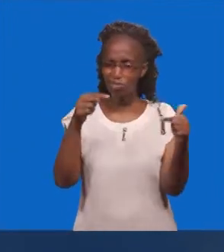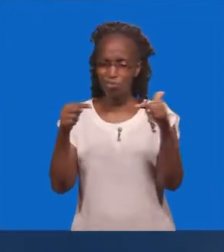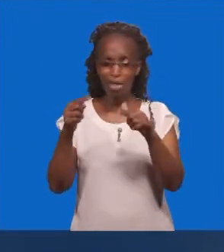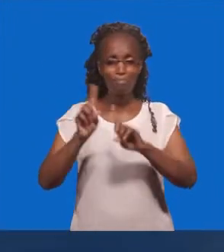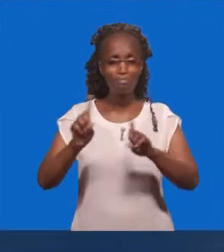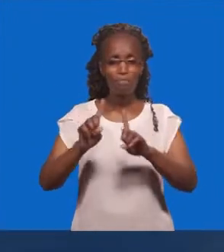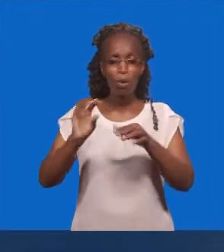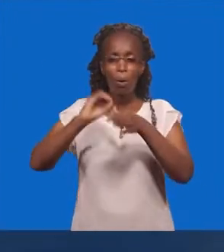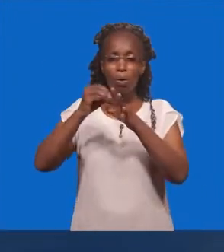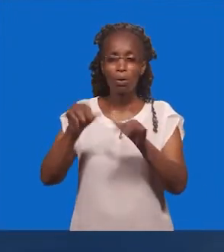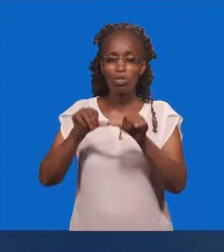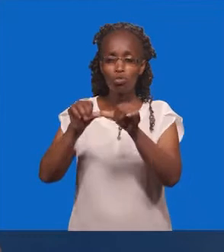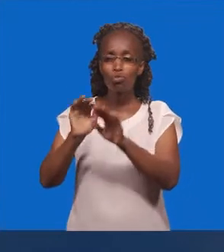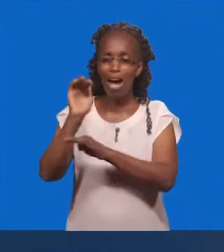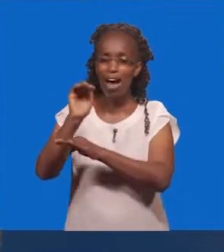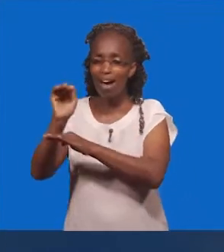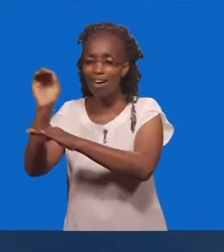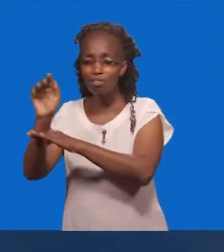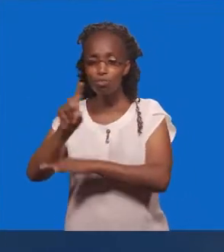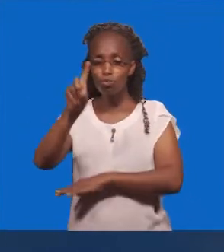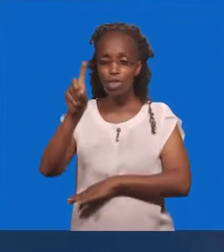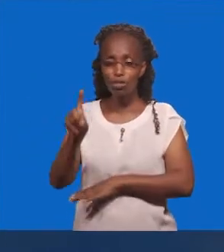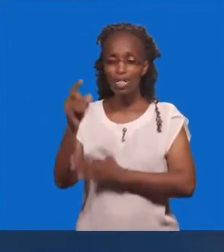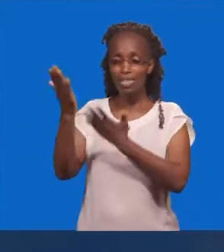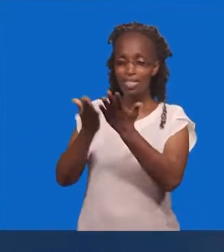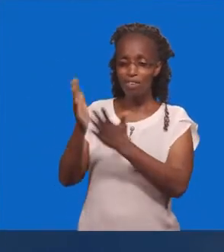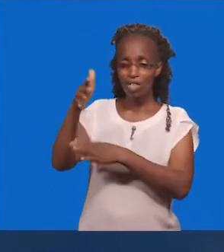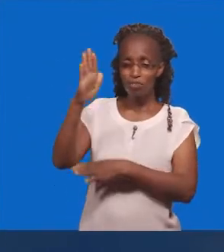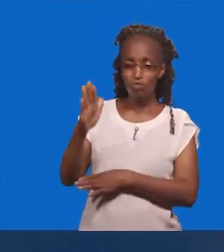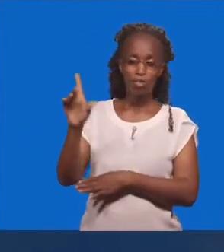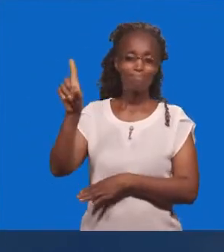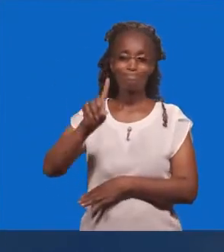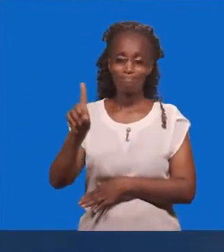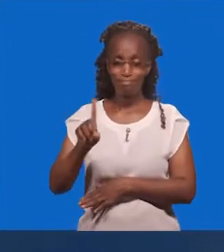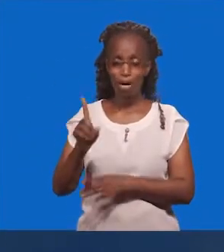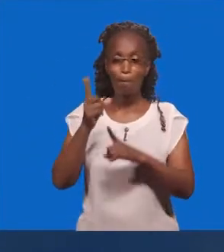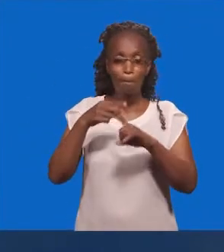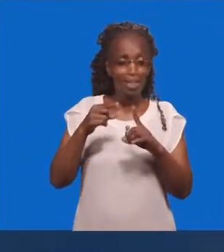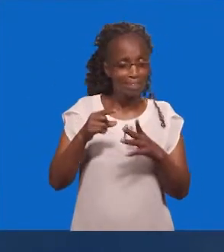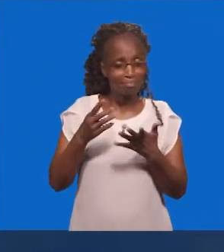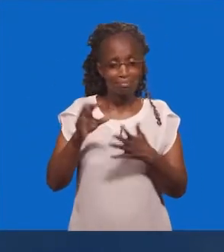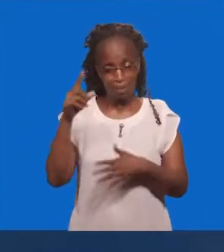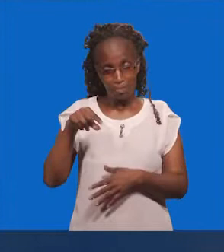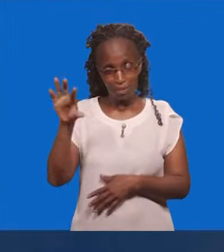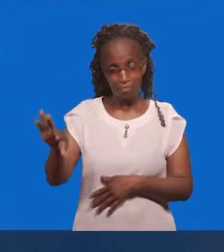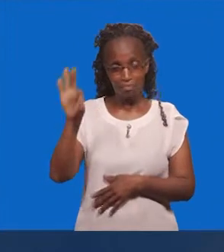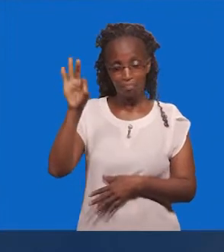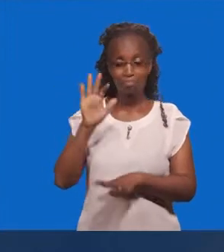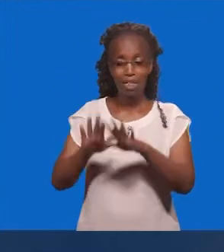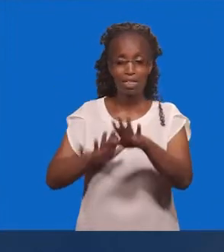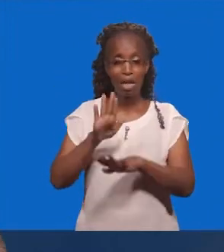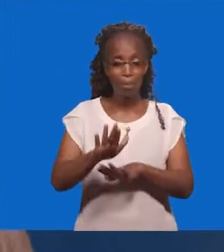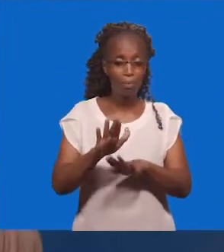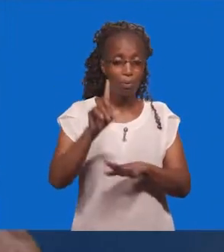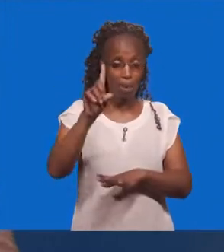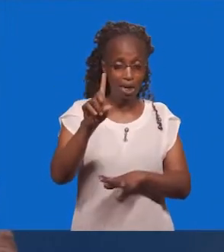Hama kuendelea Na kuuliza Maswali Hama kuuliza Maswali Mutumishu wa mungu Hapana Lakini Haliweza Kuchukua Atua Moja